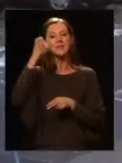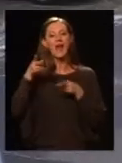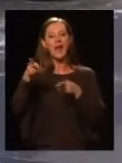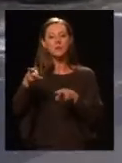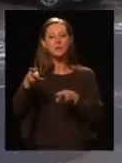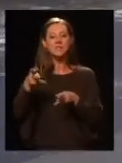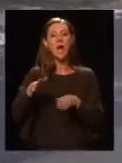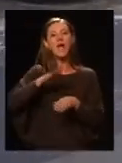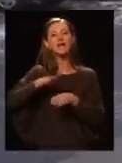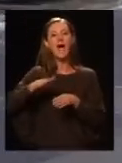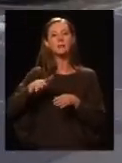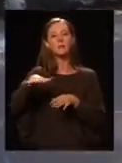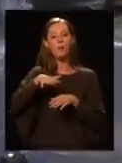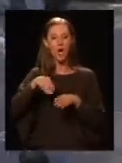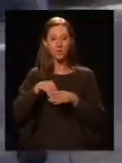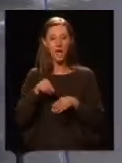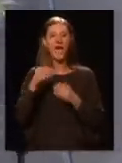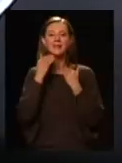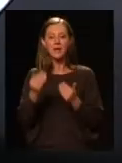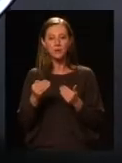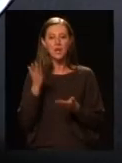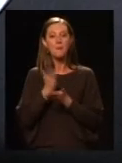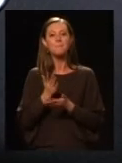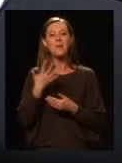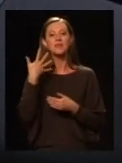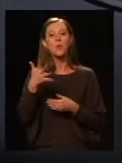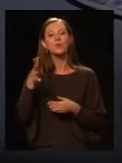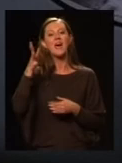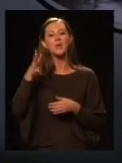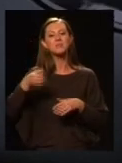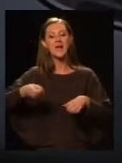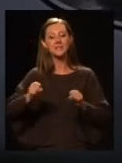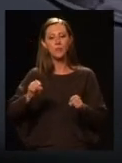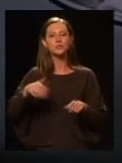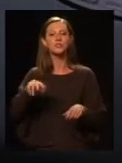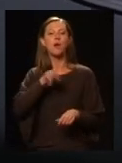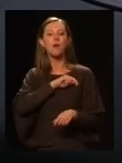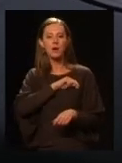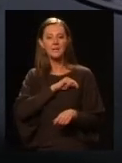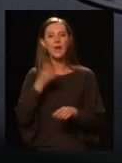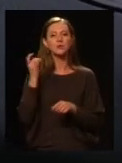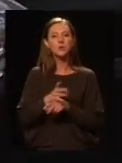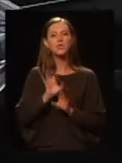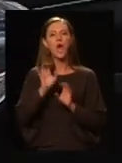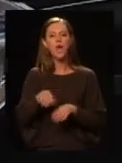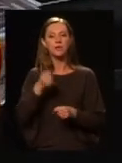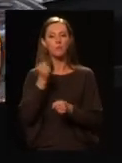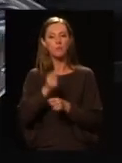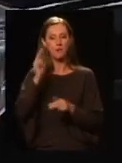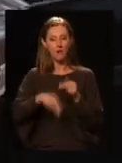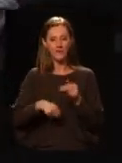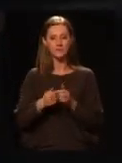utcai bázisának járműparkja. Ennek köszönhetően már az 50 köpcentis motorok is garantálják a gyors és hatékony